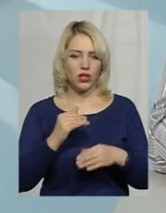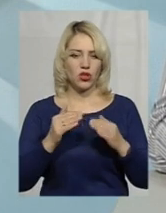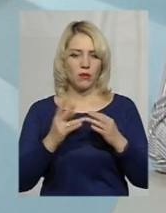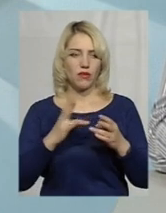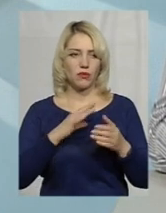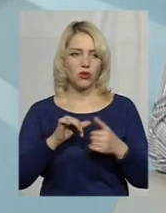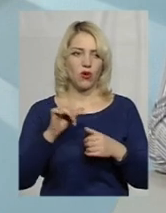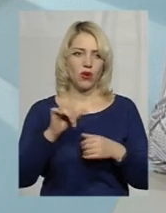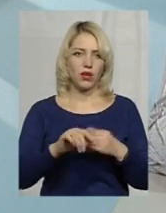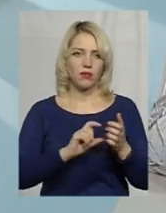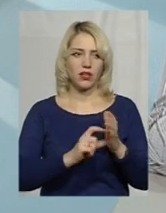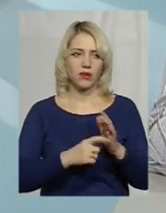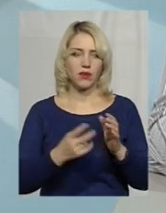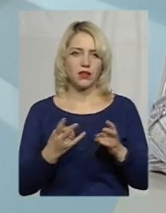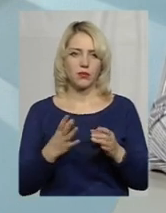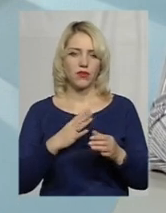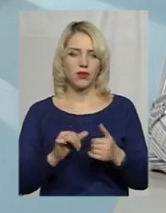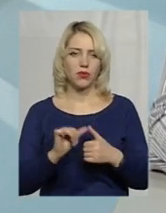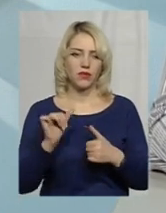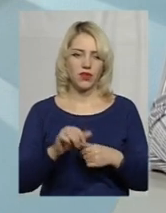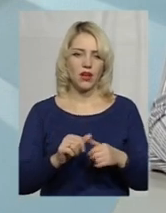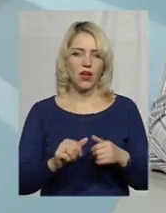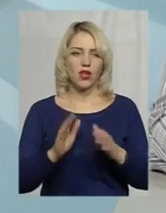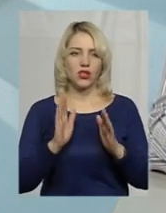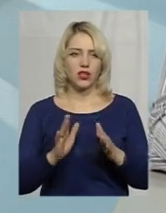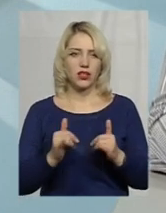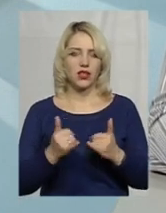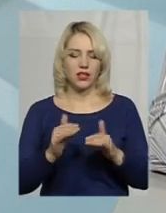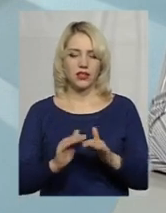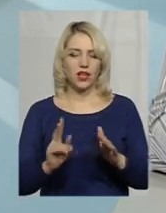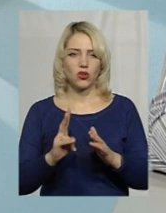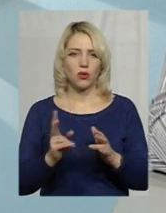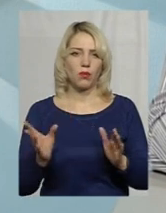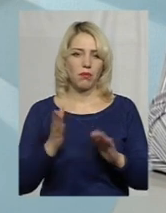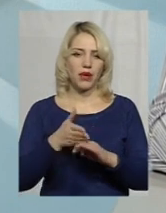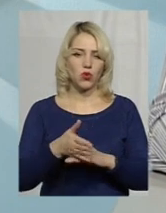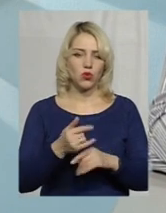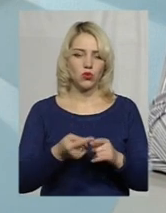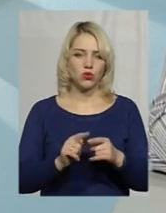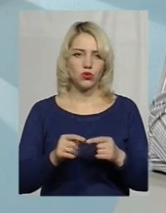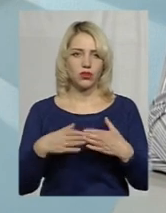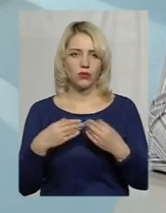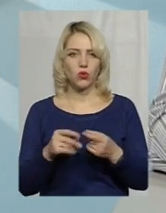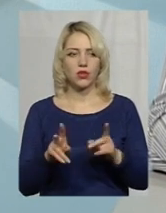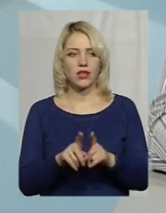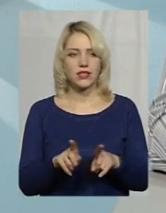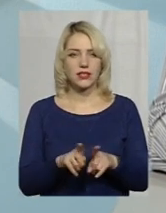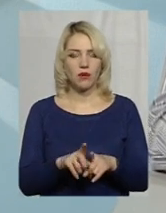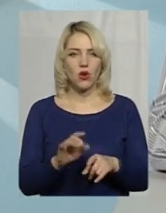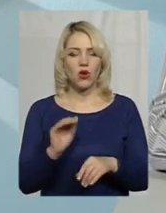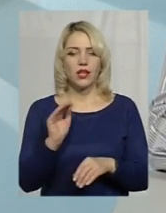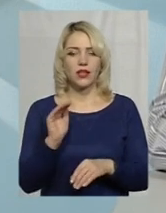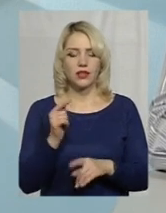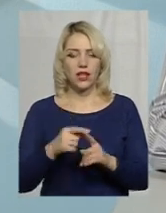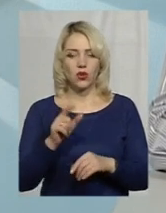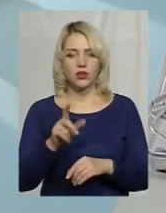кімната, яка виділена виключно для тих дітей, які прийдуть у сім'ю. І так само та людина,